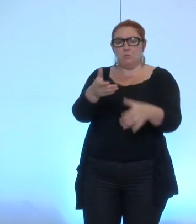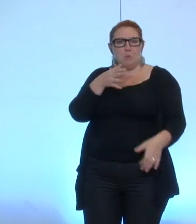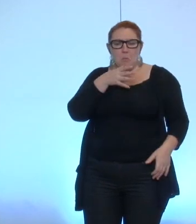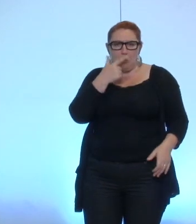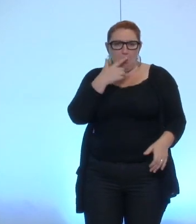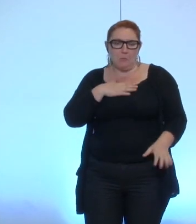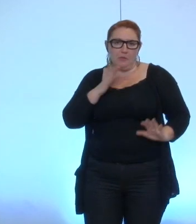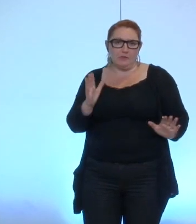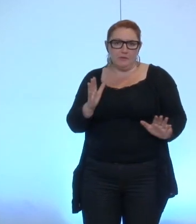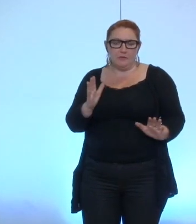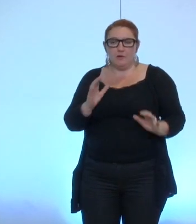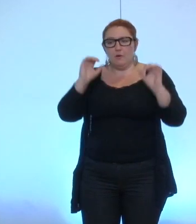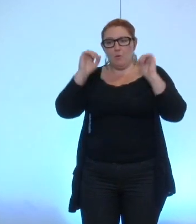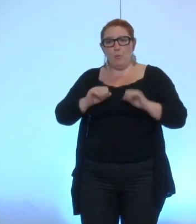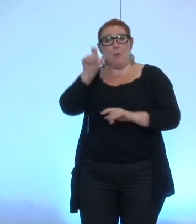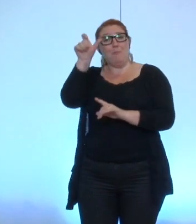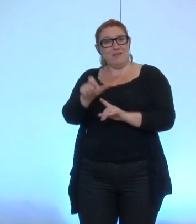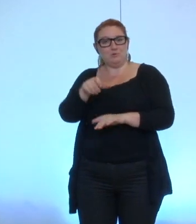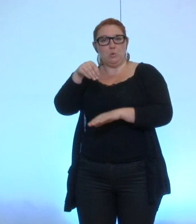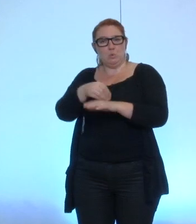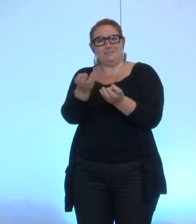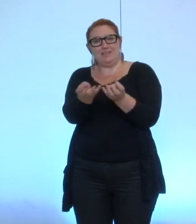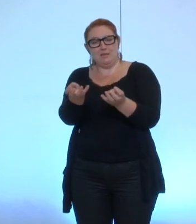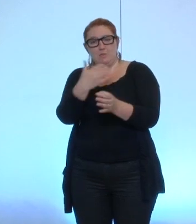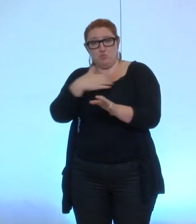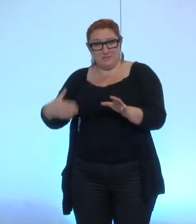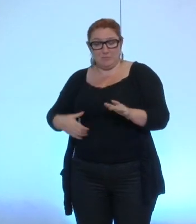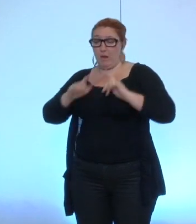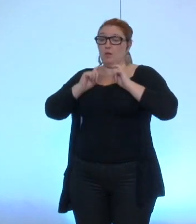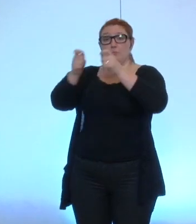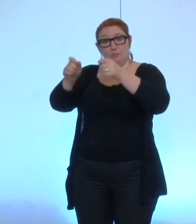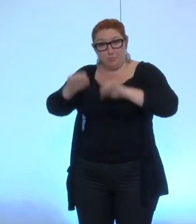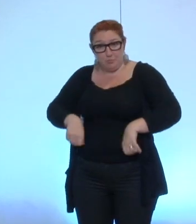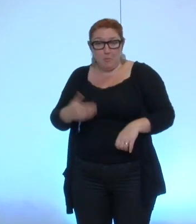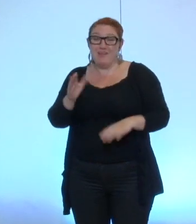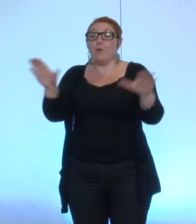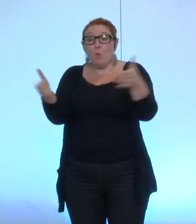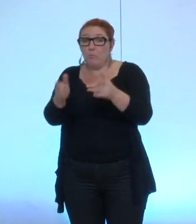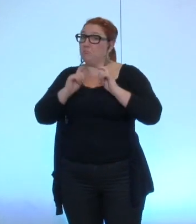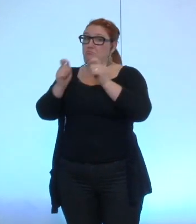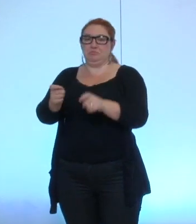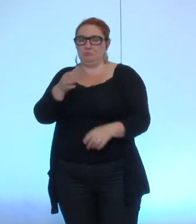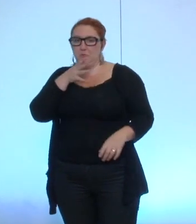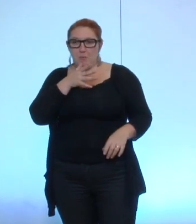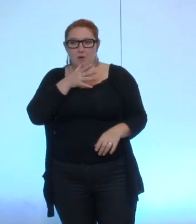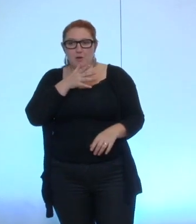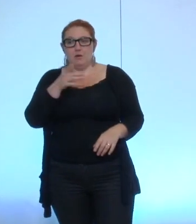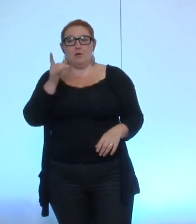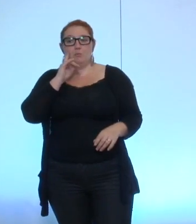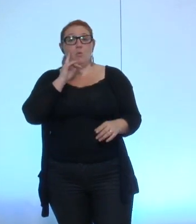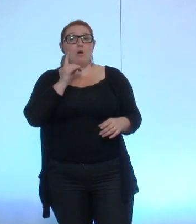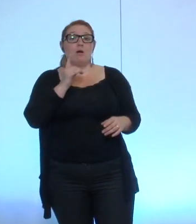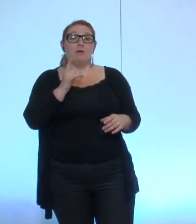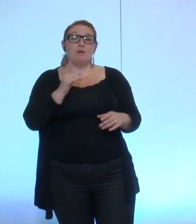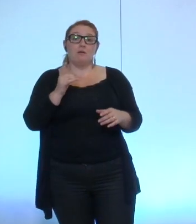donner ce droit à un conseiller municipal et encore une fois parce que c'est un conseil municipal qui est élu ce n pas un